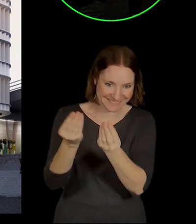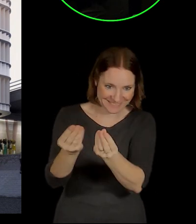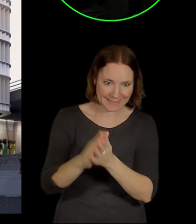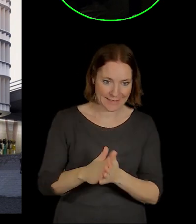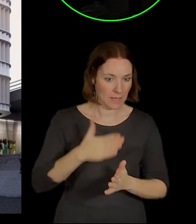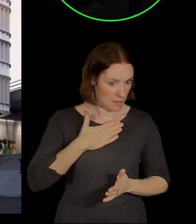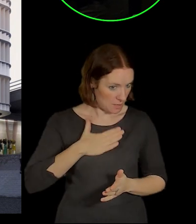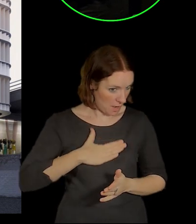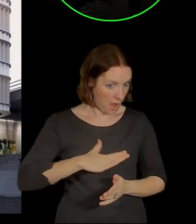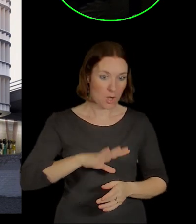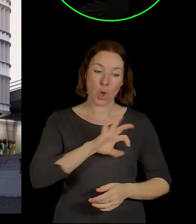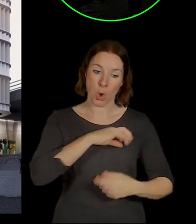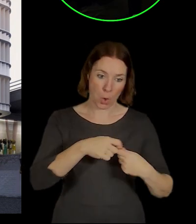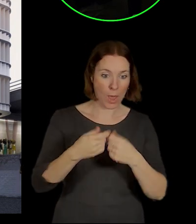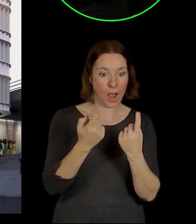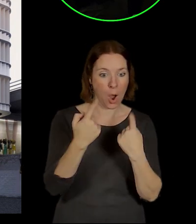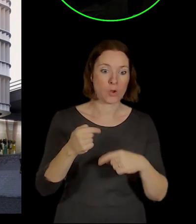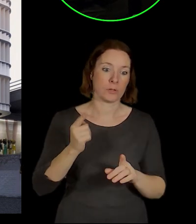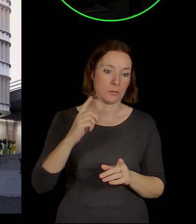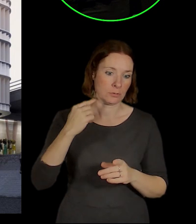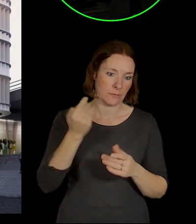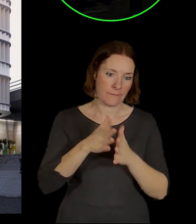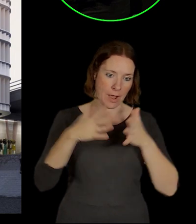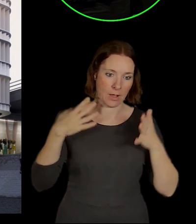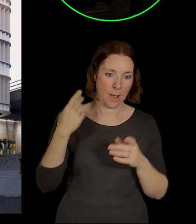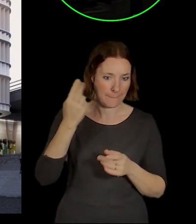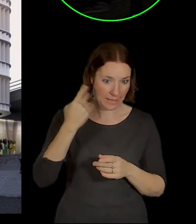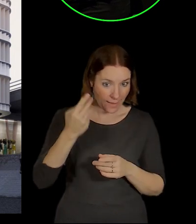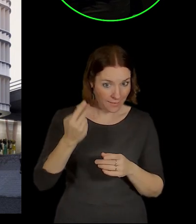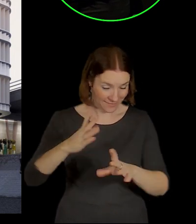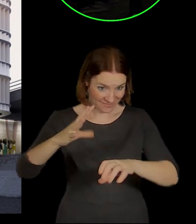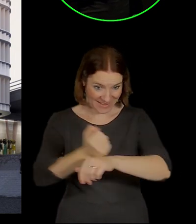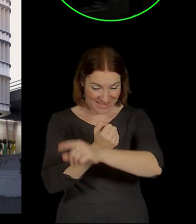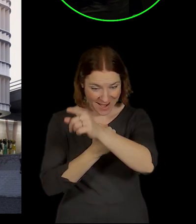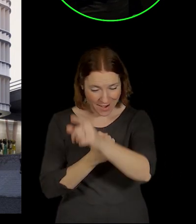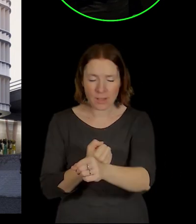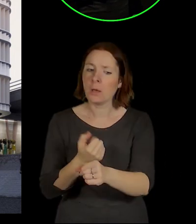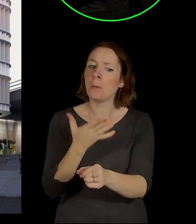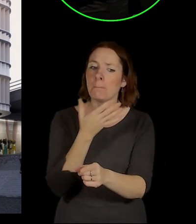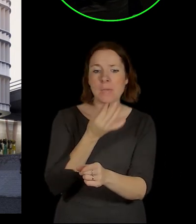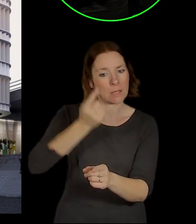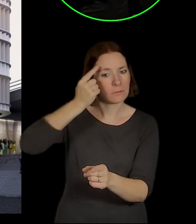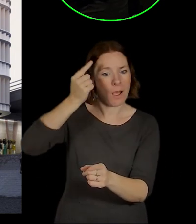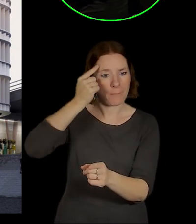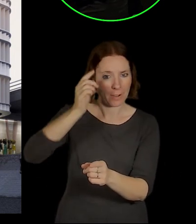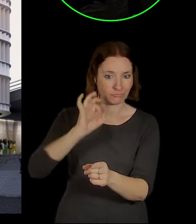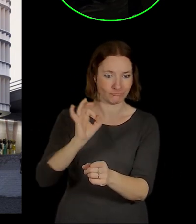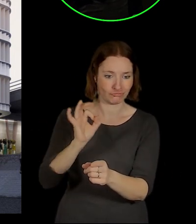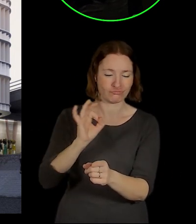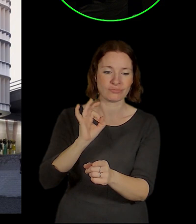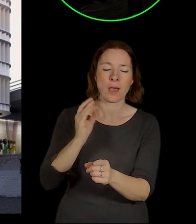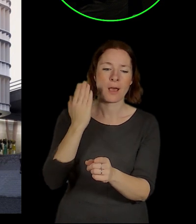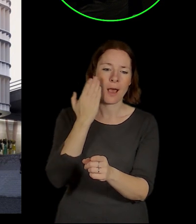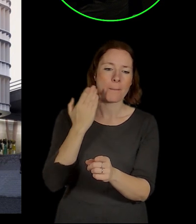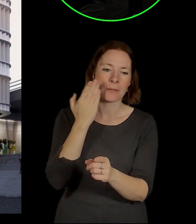vyhráli kolegové z Velké Británie, kteří opravdu přišli s hezkým řešením a myslím, že to bude důstojný